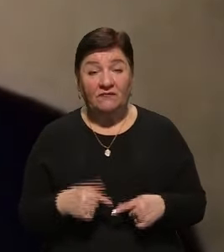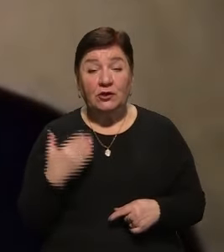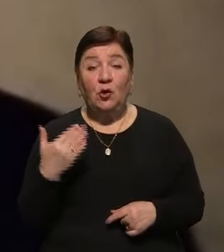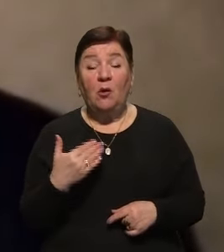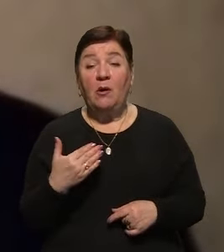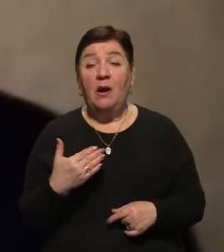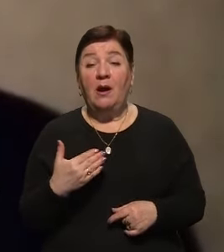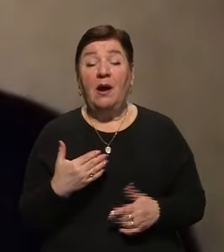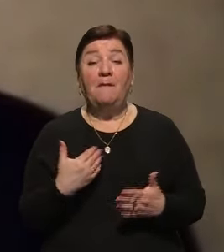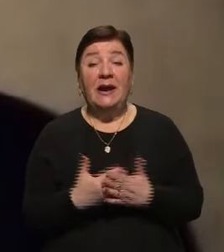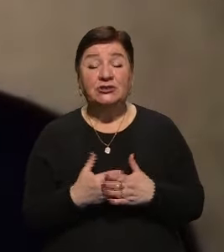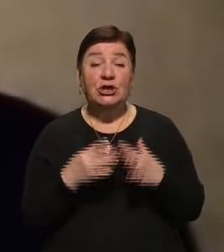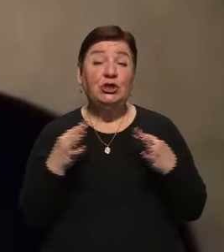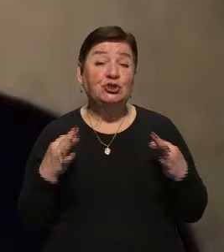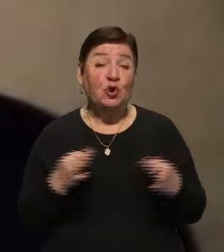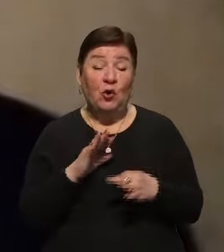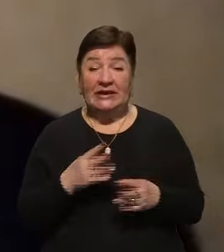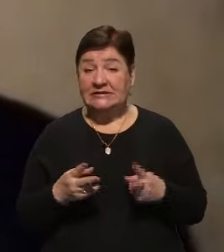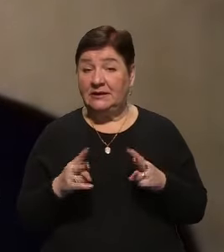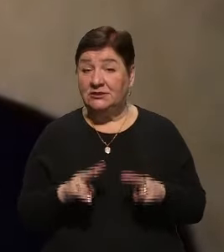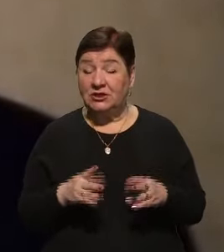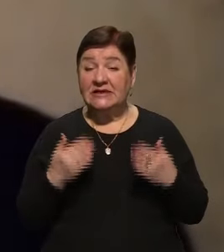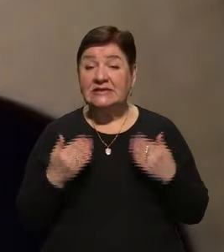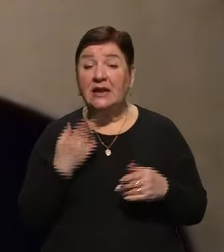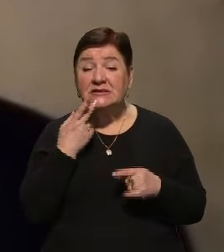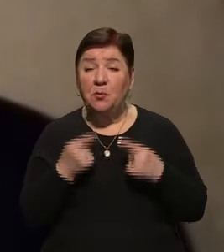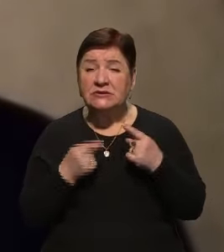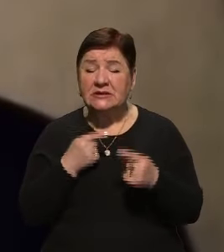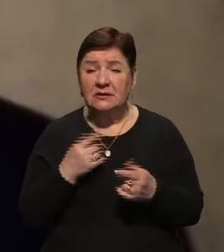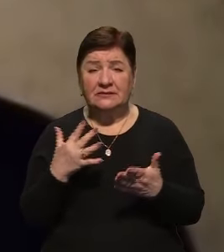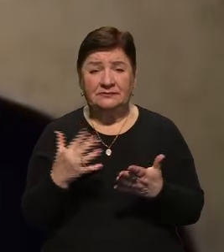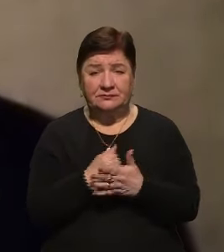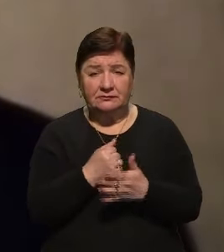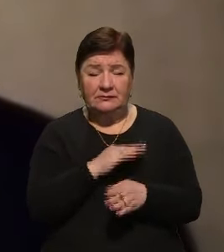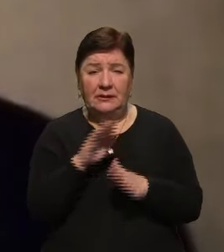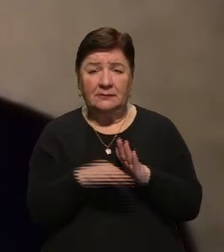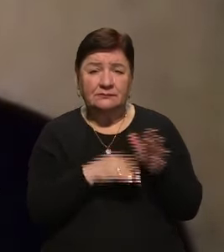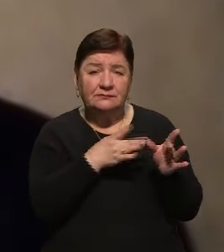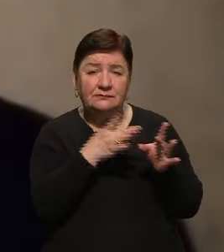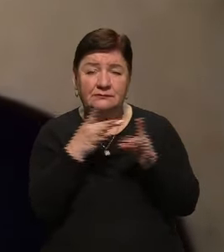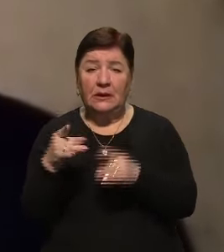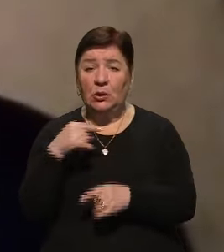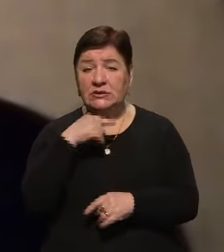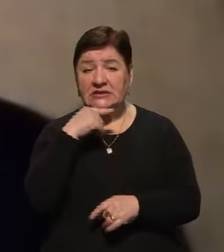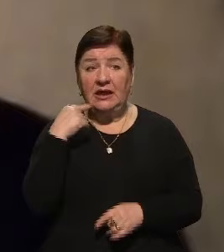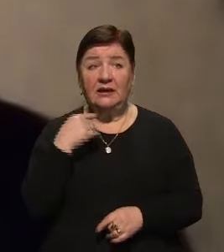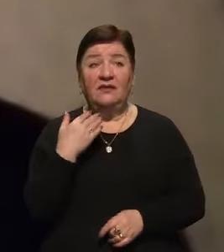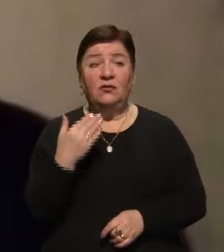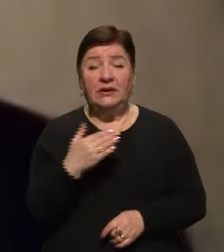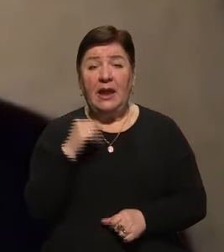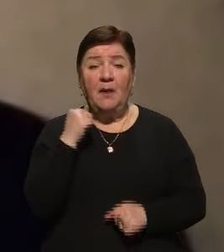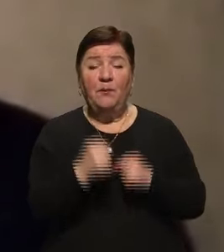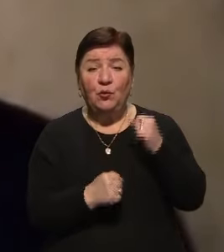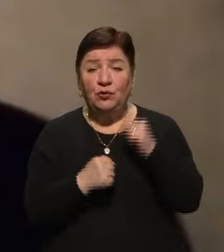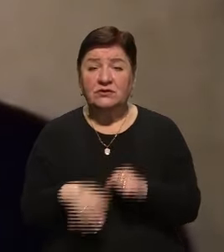не залишилося, По-друге, зараз він постійно знаходиться під артилерійським обстрілом росіян, вони б'ють з